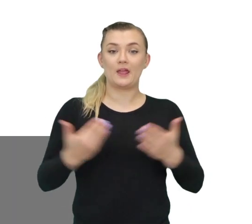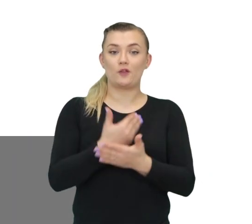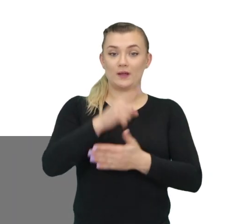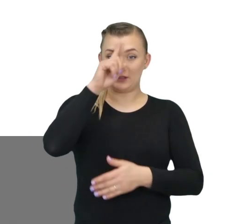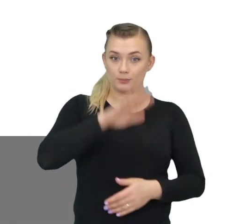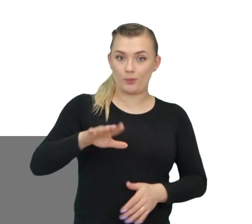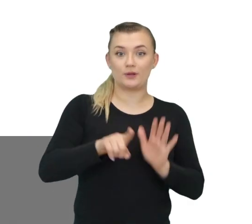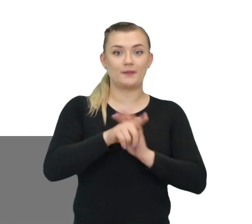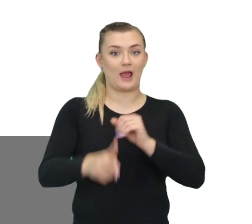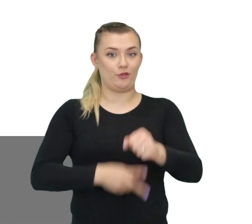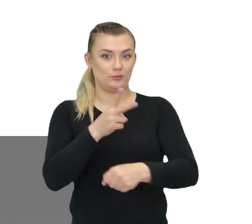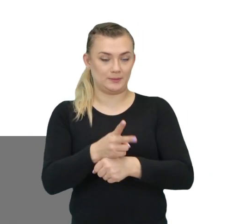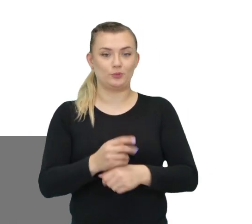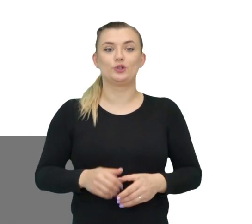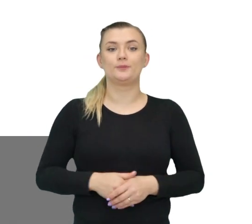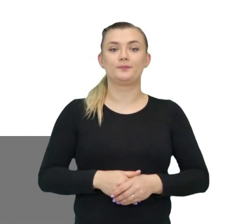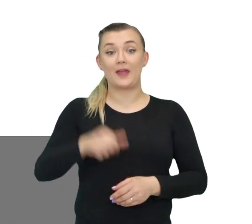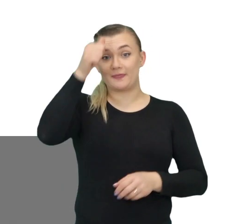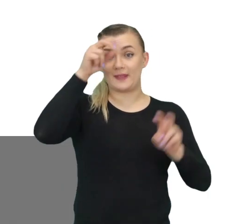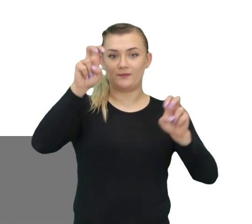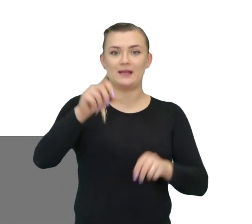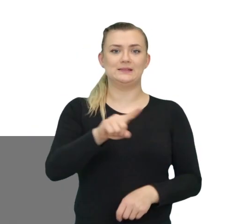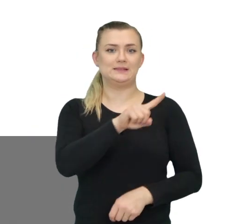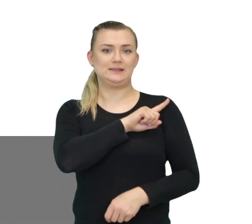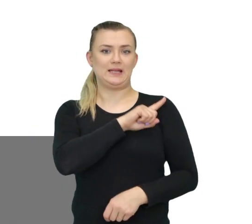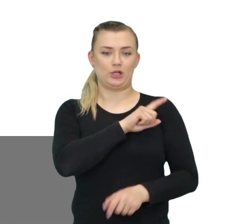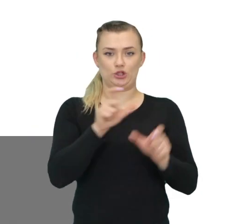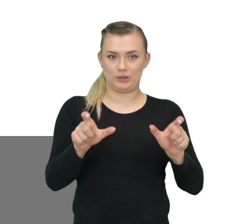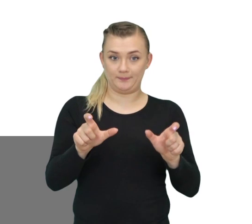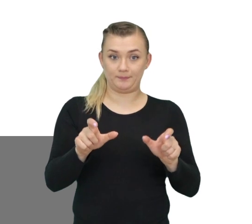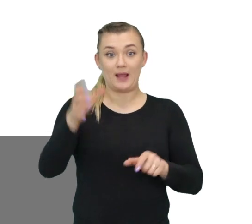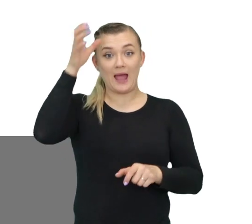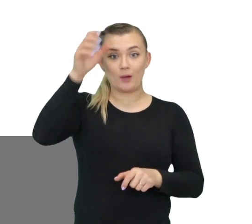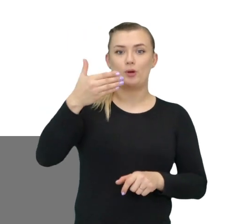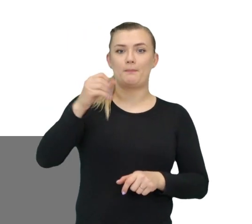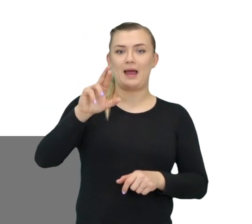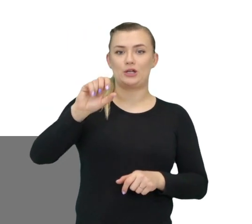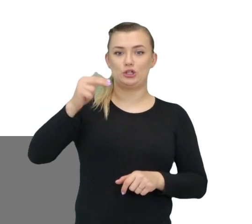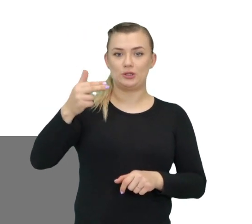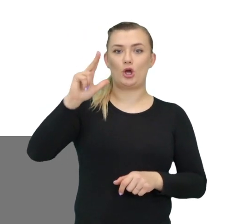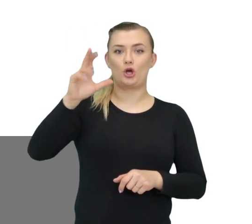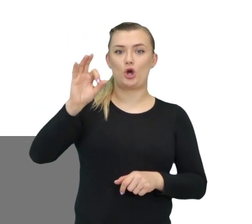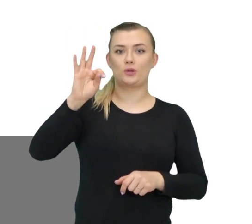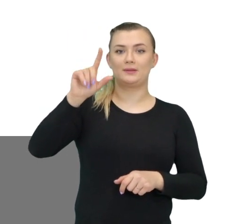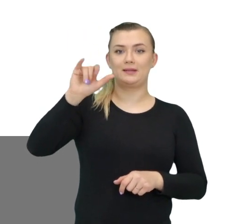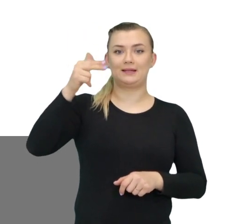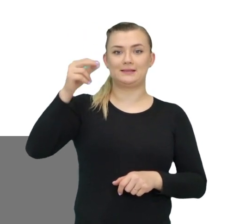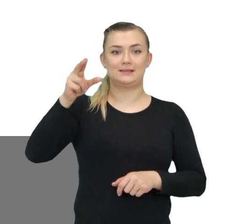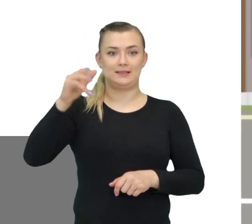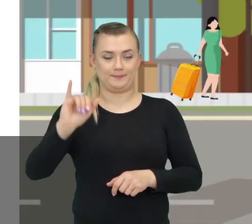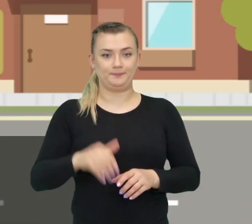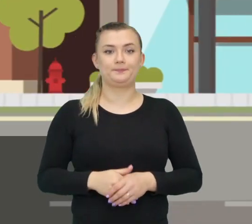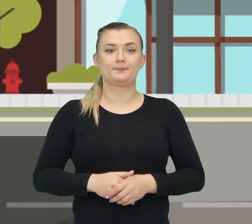Innowacje społeczne dla dostępności. Nazwa innowacji – Strażnik. Autor innowacji – Marcin Kotliński.